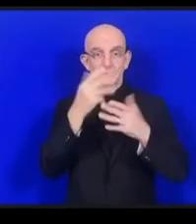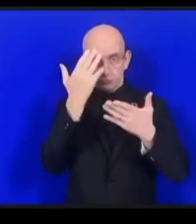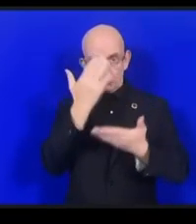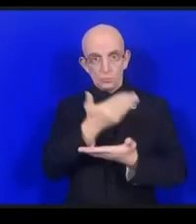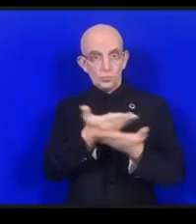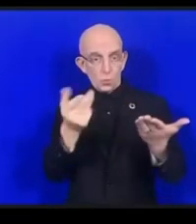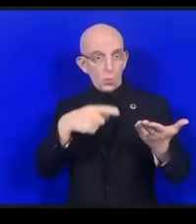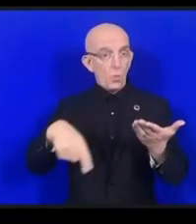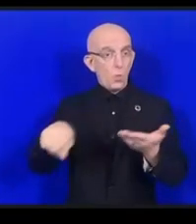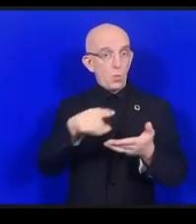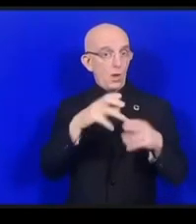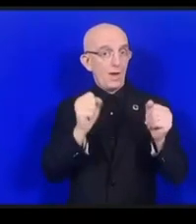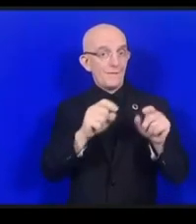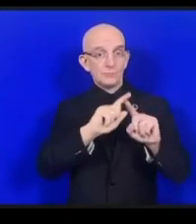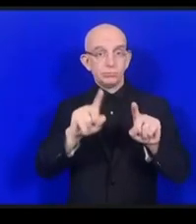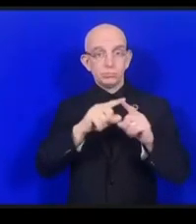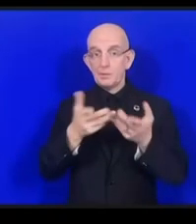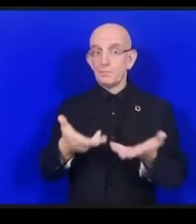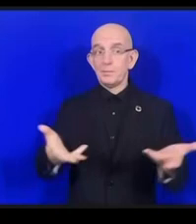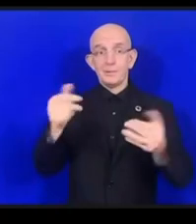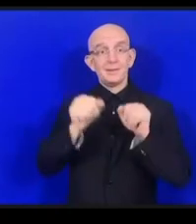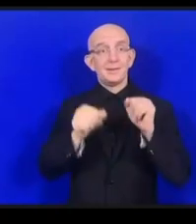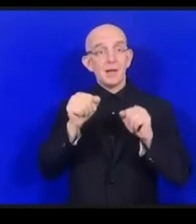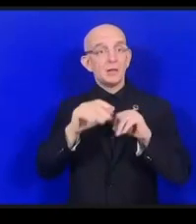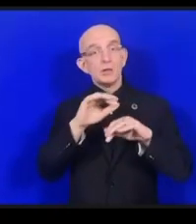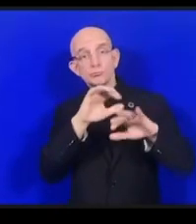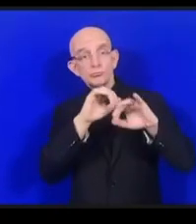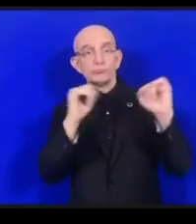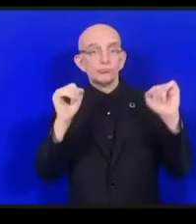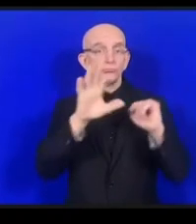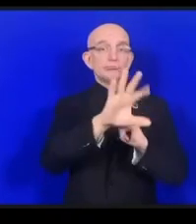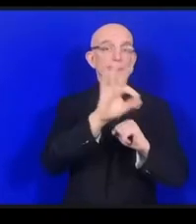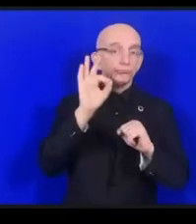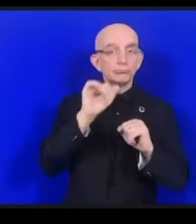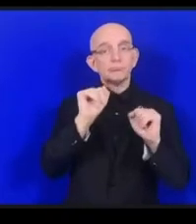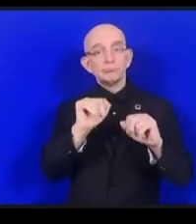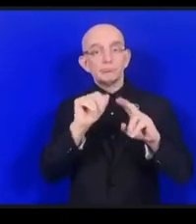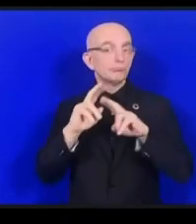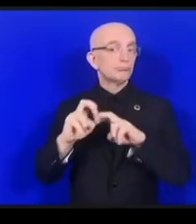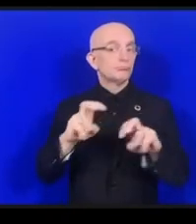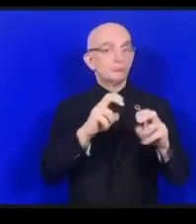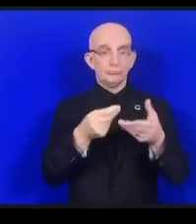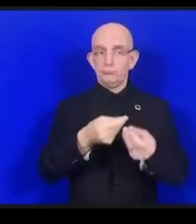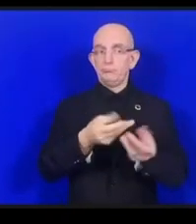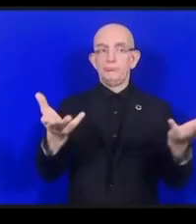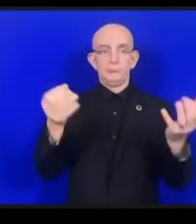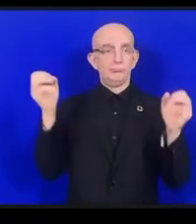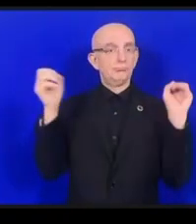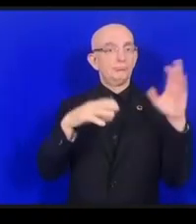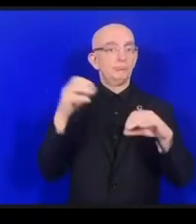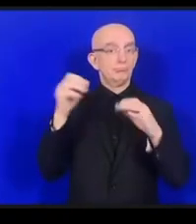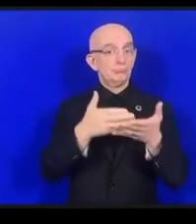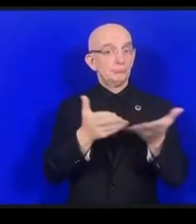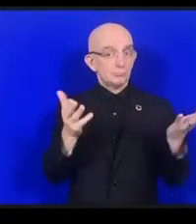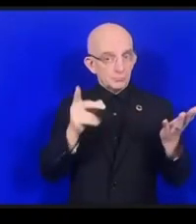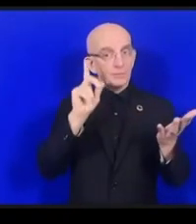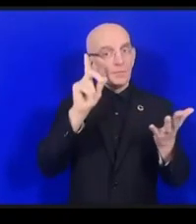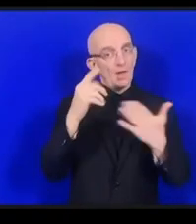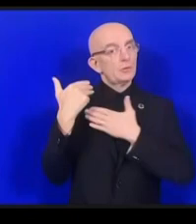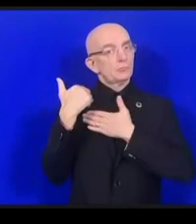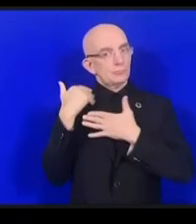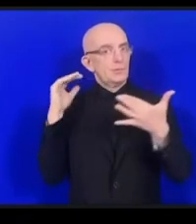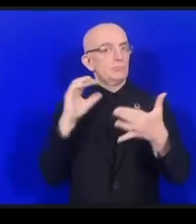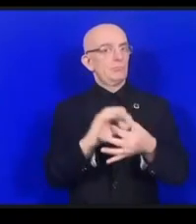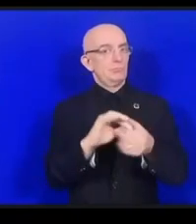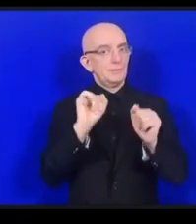図書館の役割としてSDGsをどうやって達成するかということで既存の価値ベースでそれを